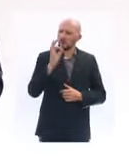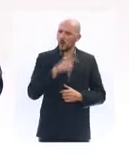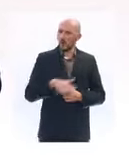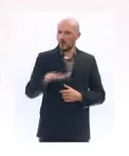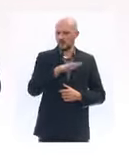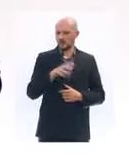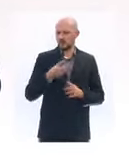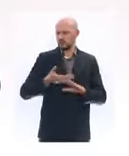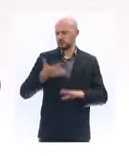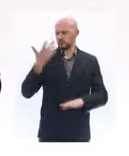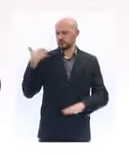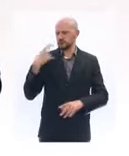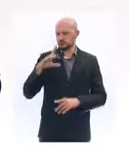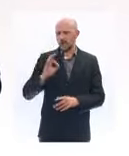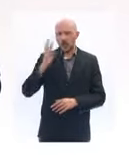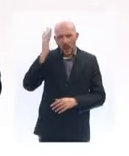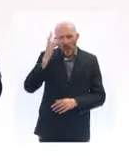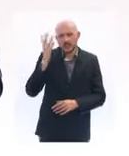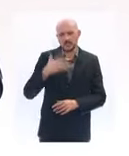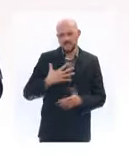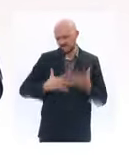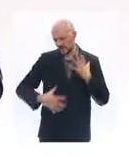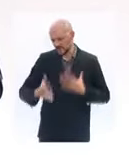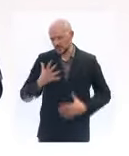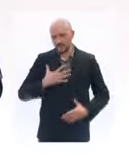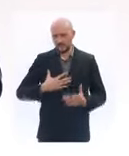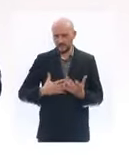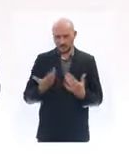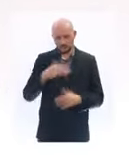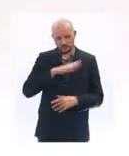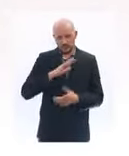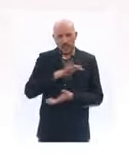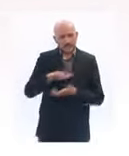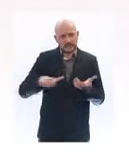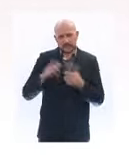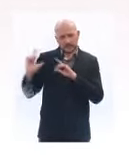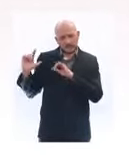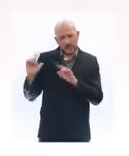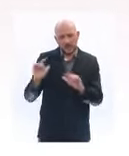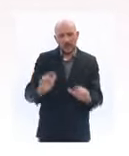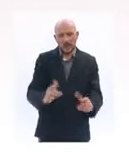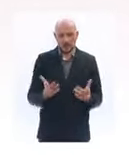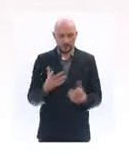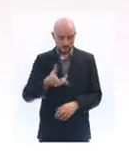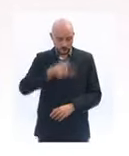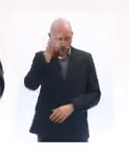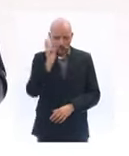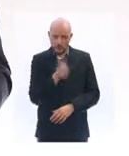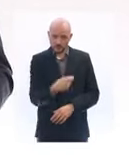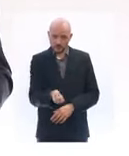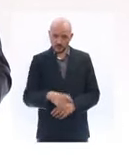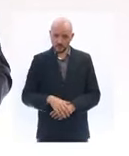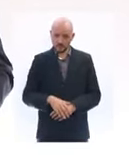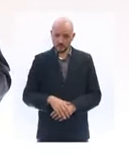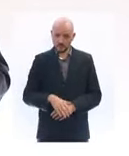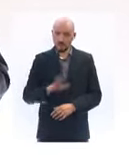très inquiets, fatigués, exténués même par cette crise. Et je les comprends tout à fait. Mais ils ne se trompent pas d'ennemis. L